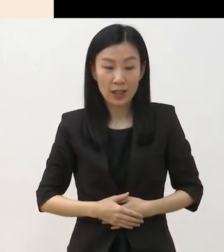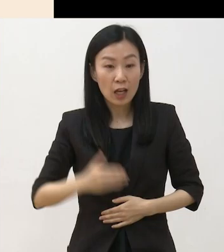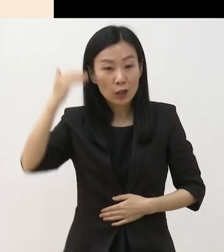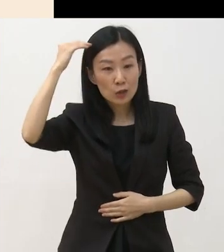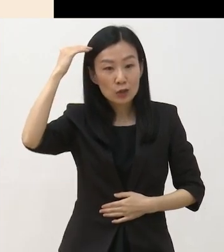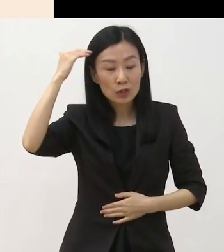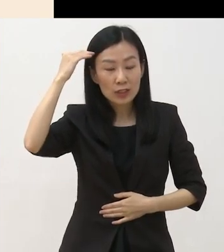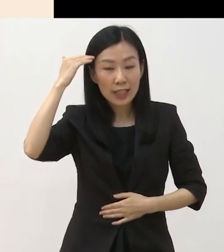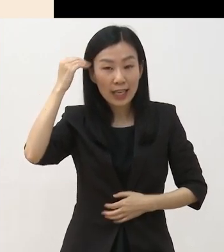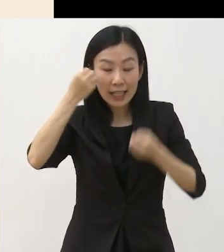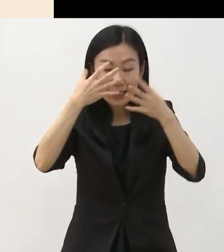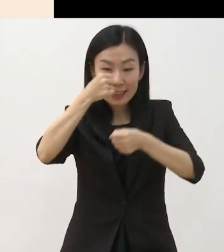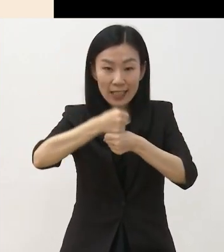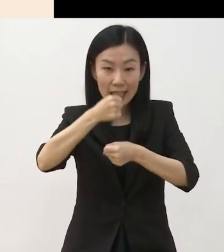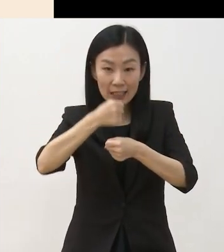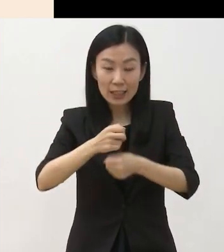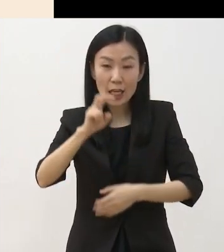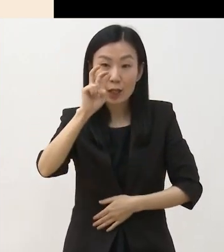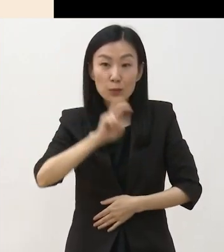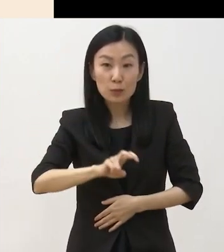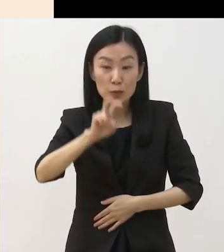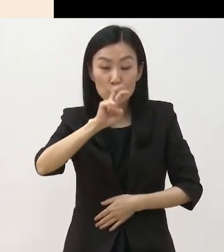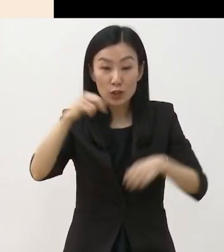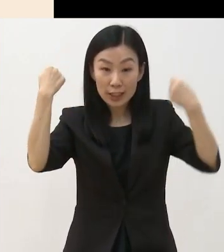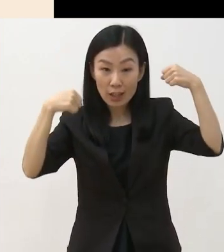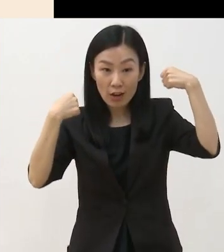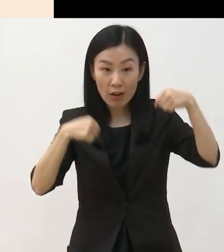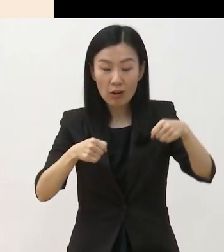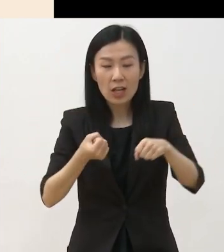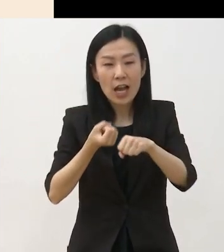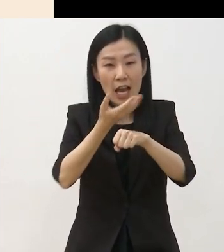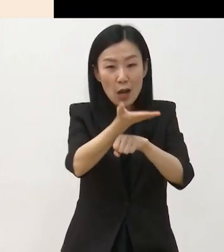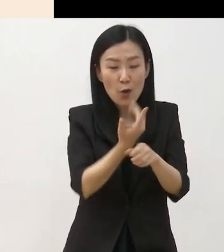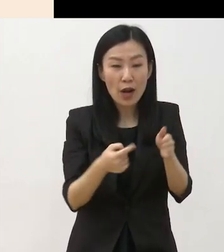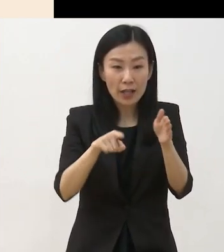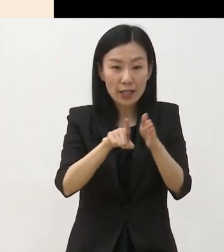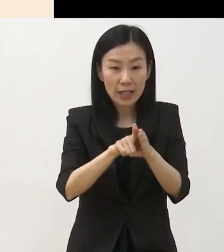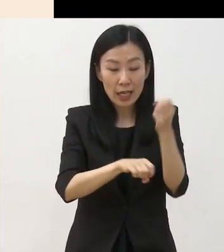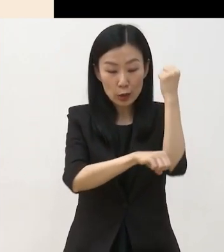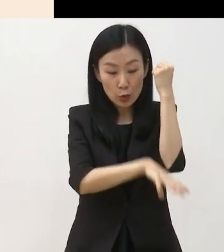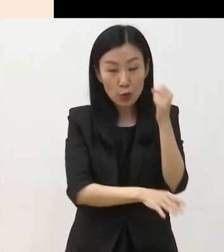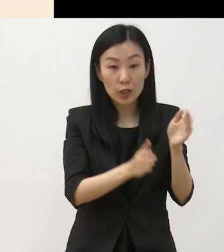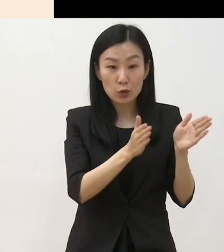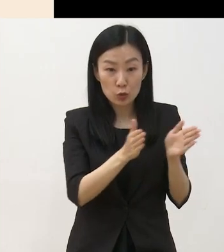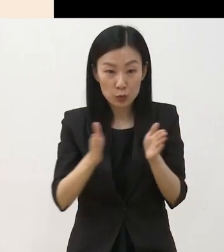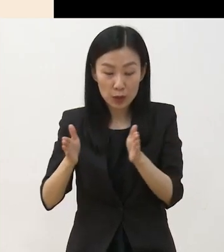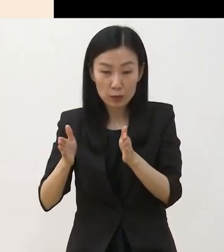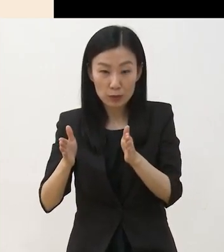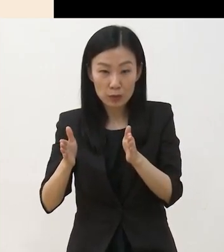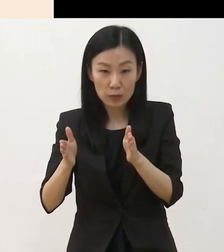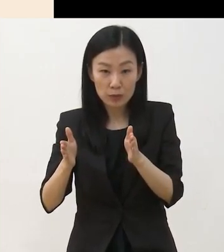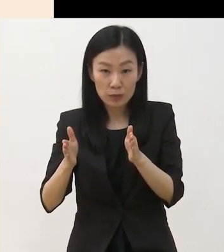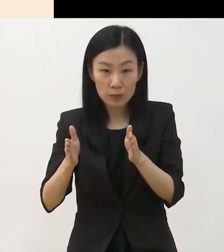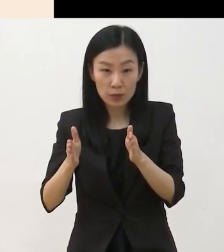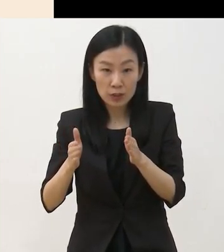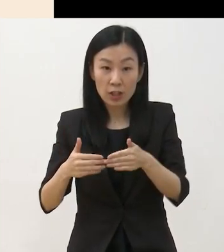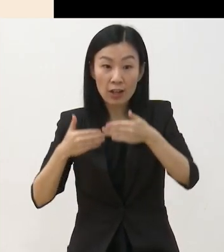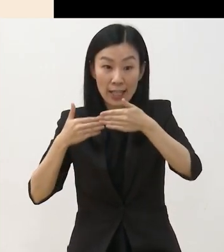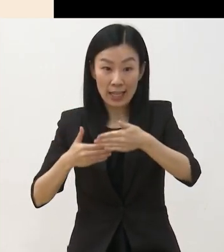창작 뮤지컬의 해외 진출 활성화를 위한 초기 준비 과정부터 유통 및 상연까지